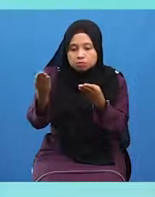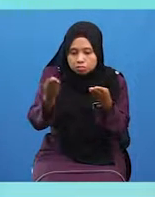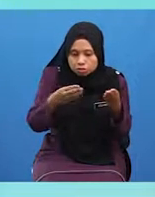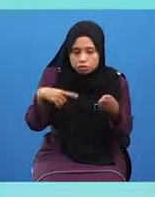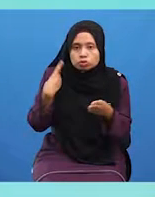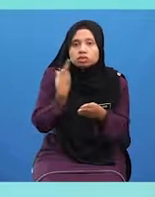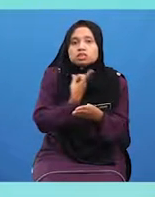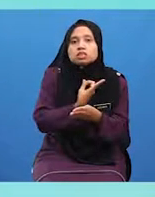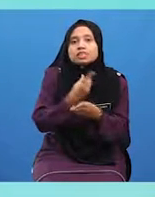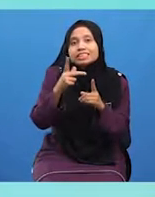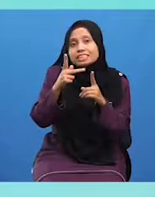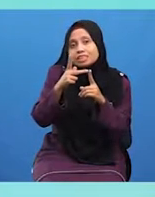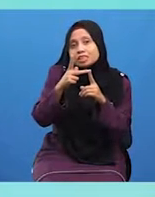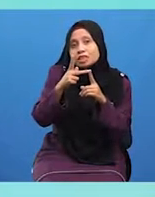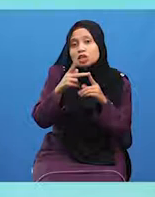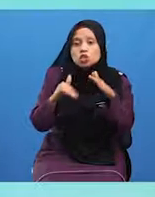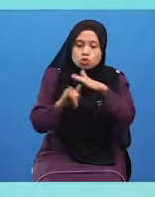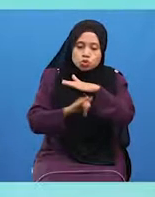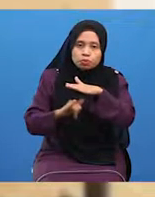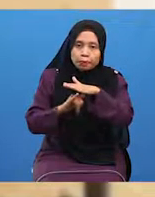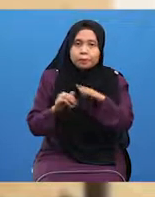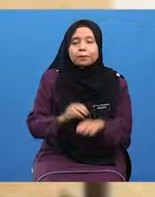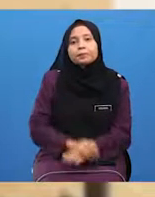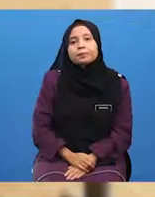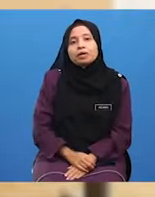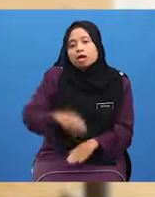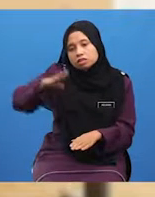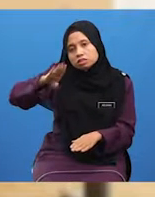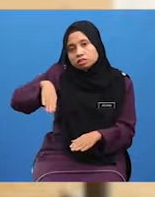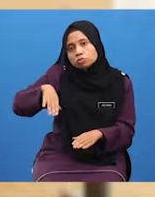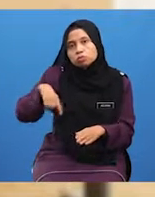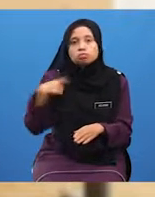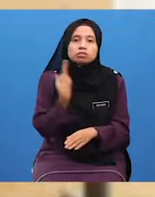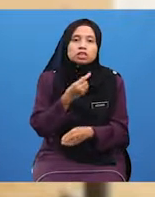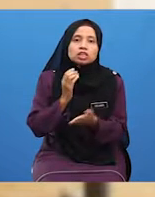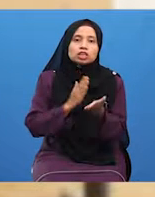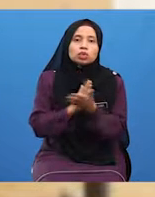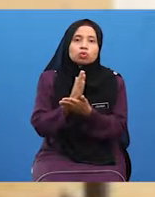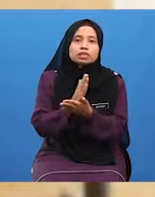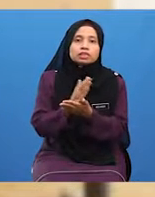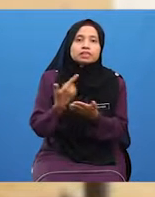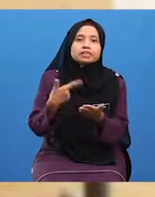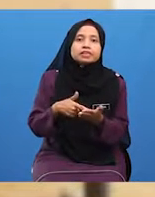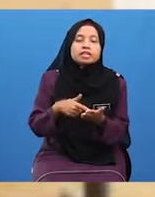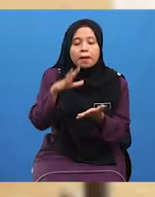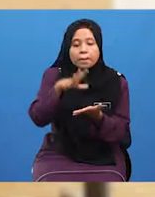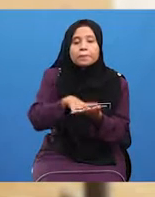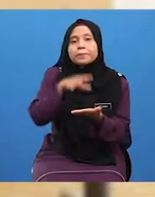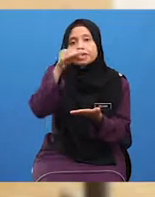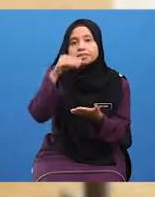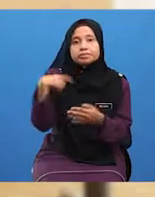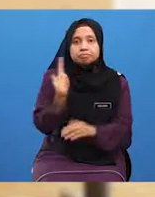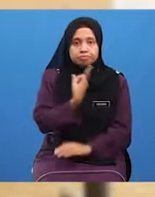Kita Ke syurga Sebelum Kita Meneruskan Lagi Pelajaran